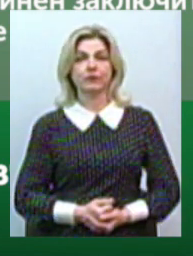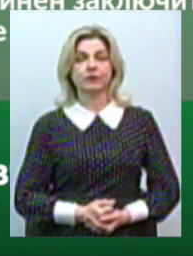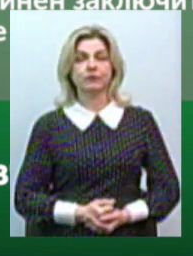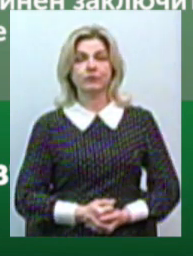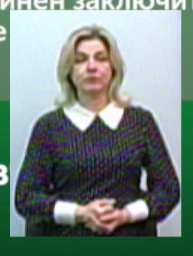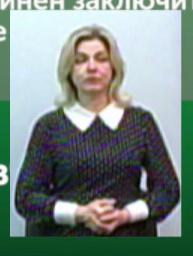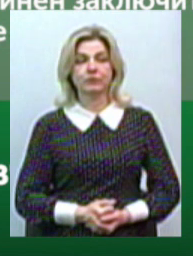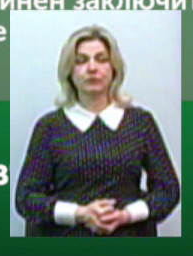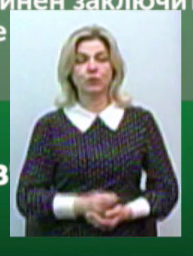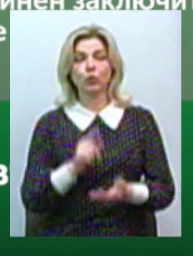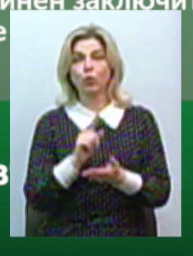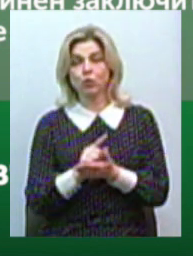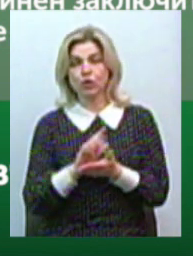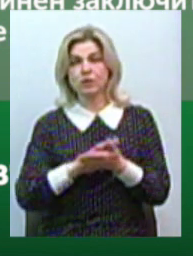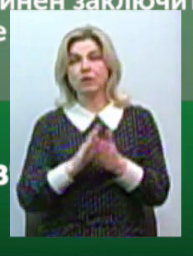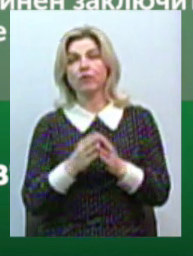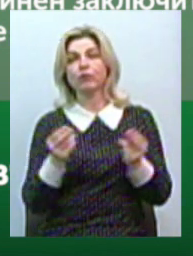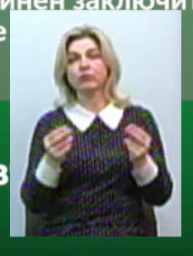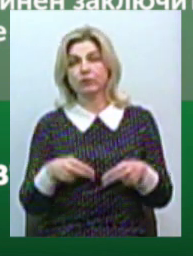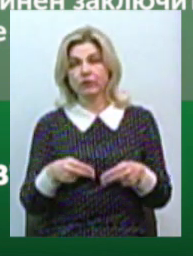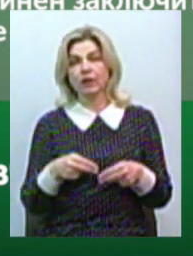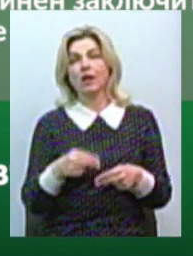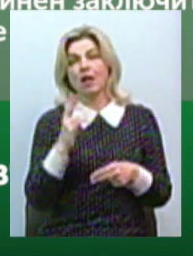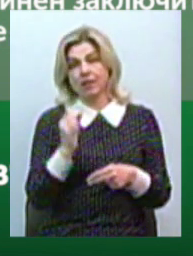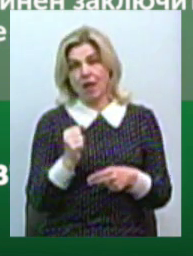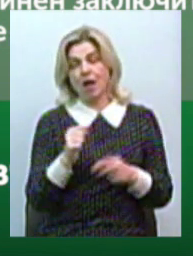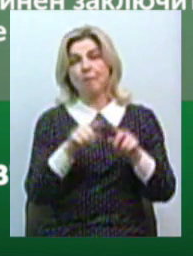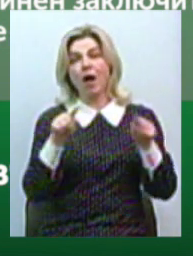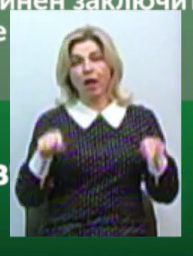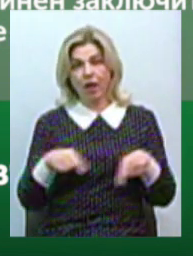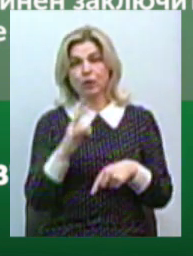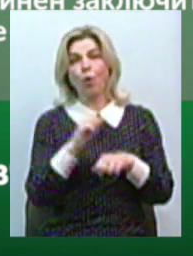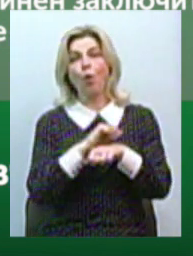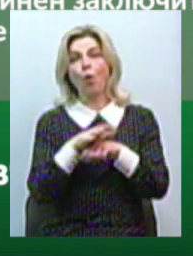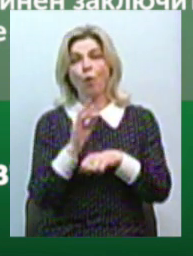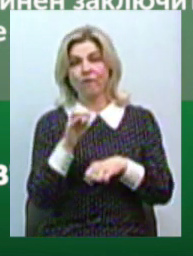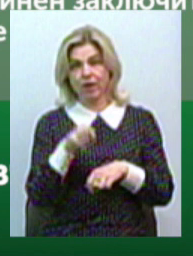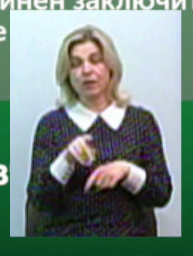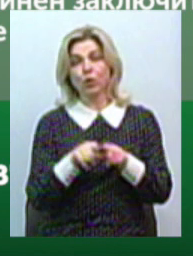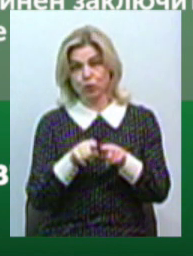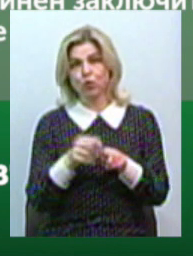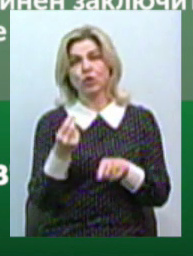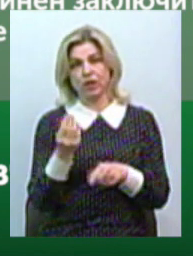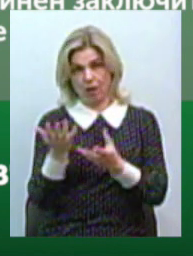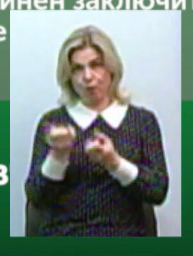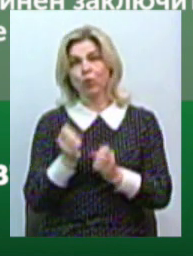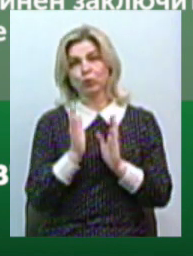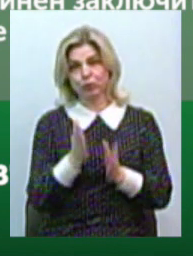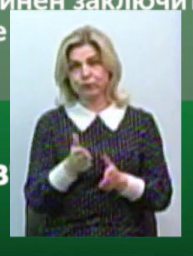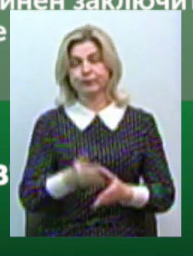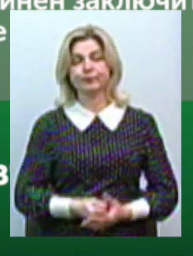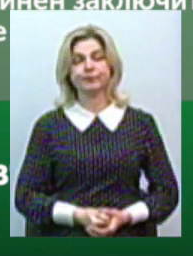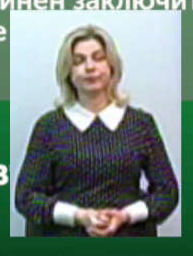повинен заключити договор з НСЗУ на пакет ковід. Там теж буде яка ж сума. І